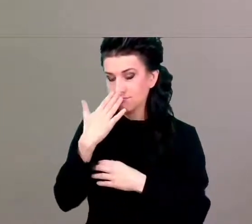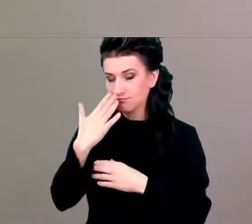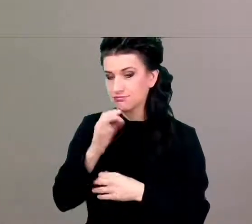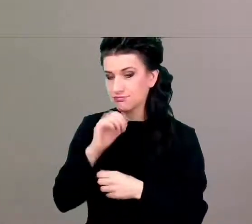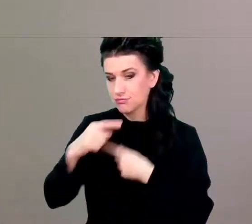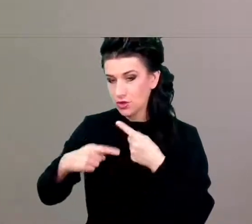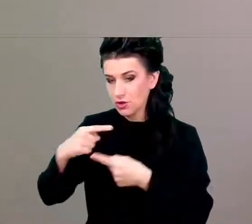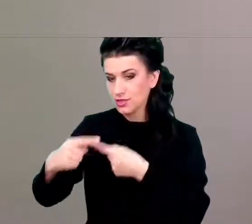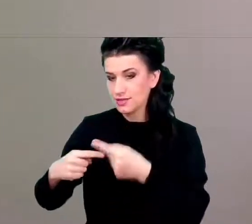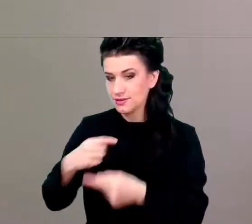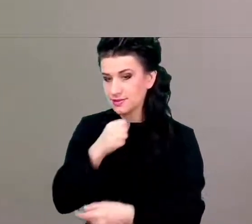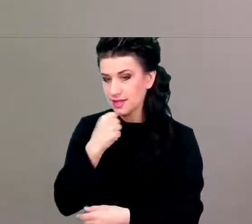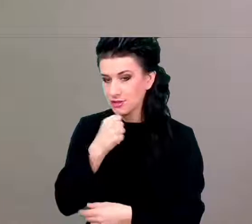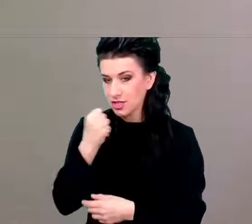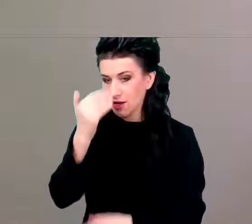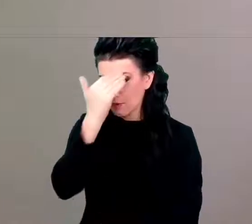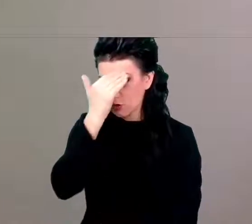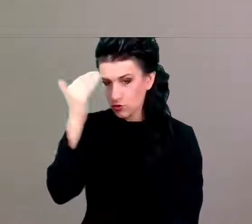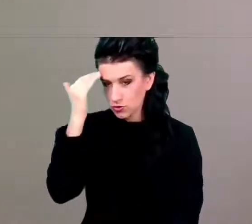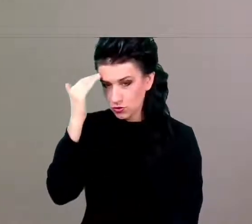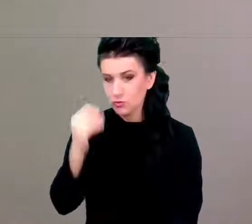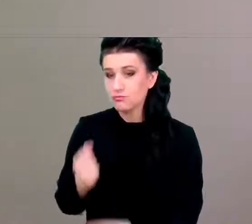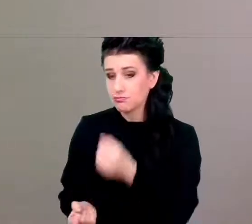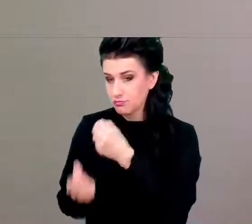międzyczasie pojawiło się również kilka pytań.